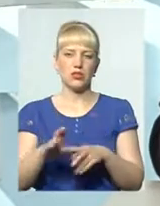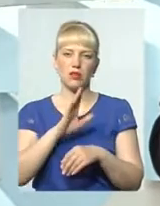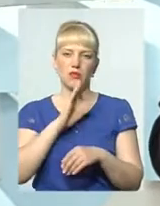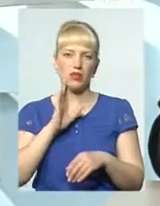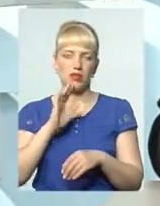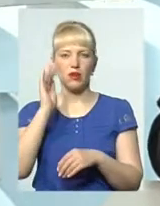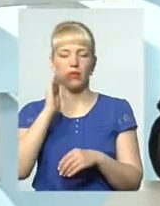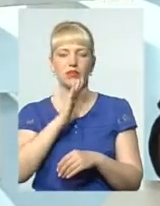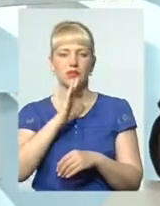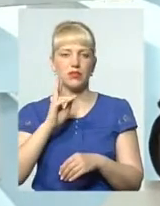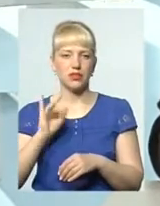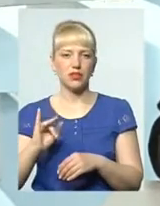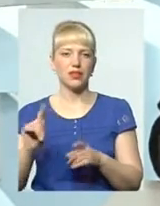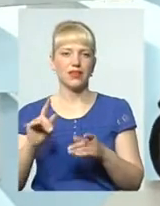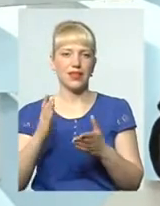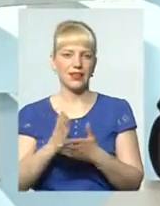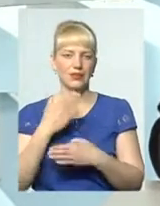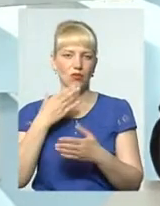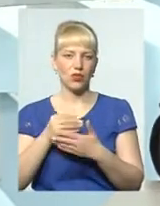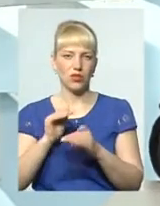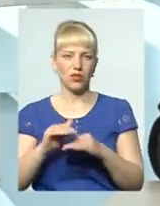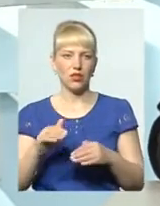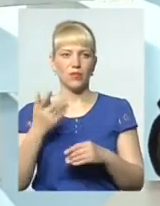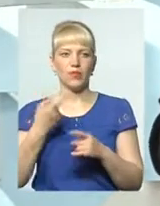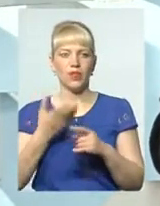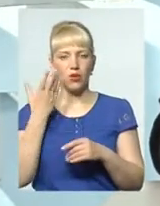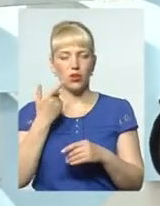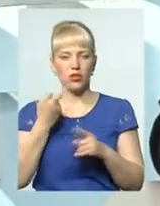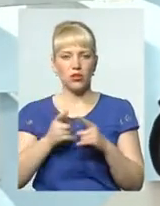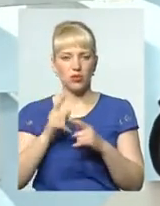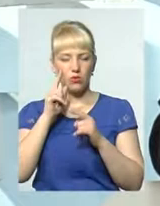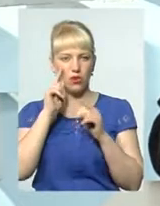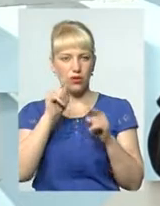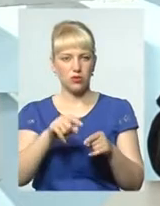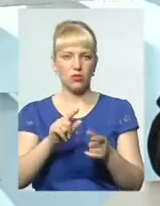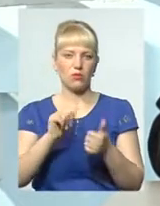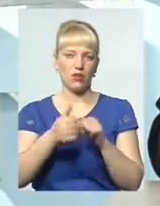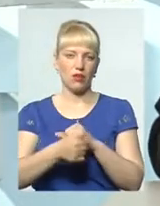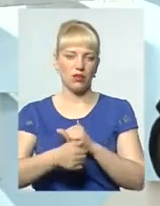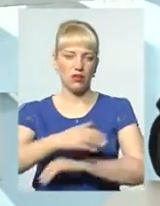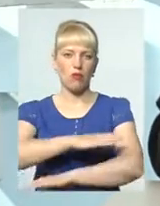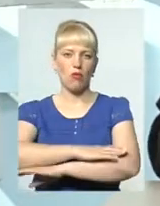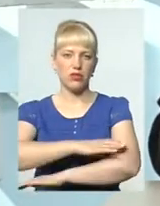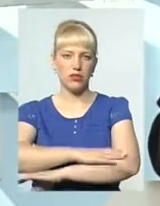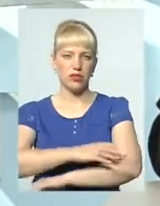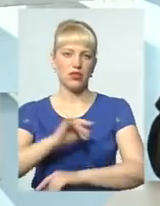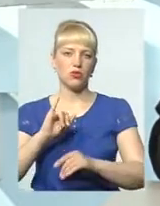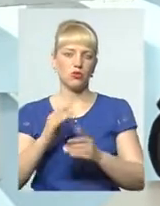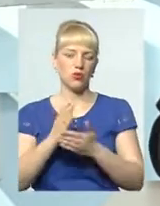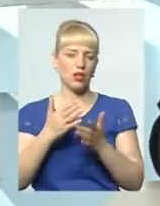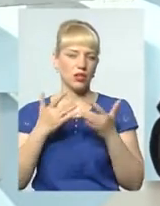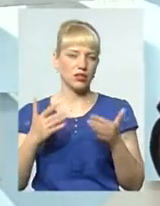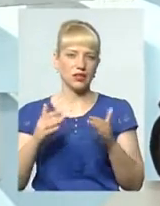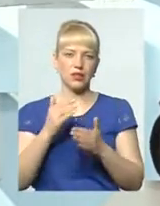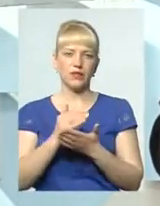ті самі батьки, в яких є свої діти, і коли ти на цьому акцентуєш, міняється поведінка. Тому є різні системи. Ми